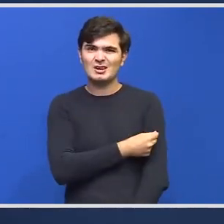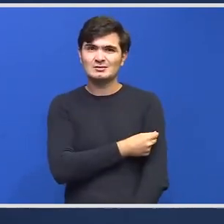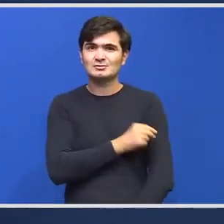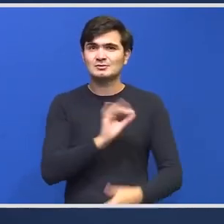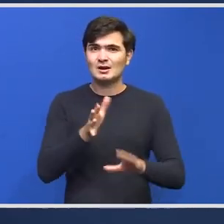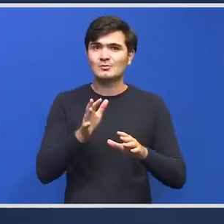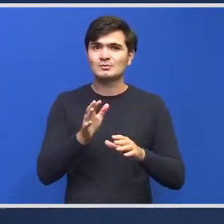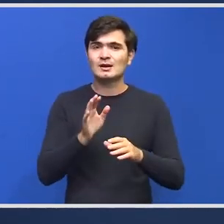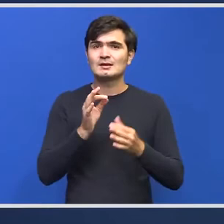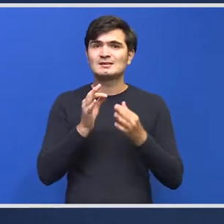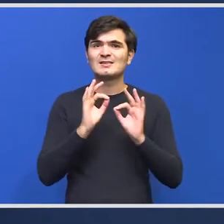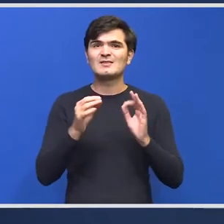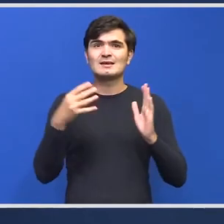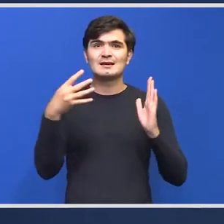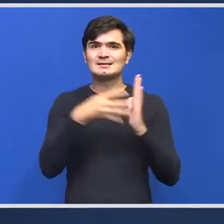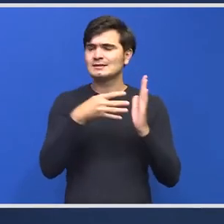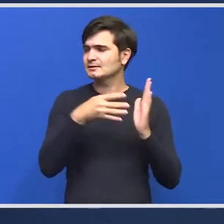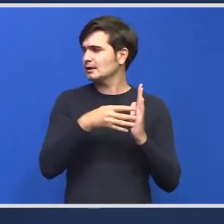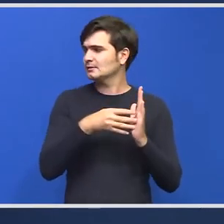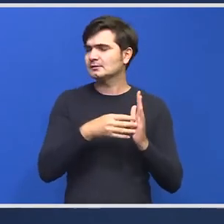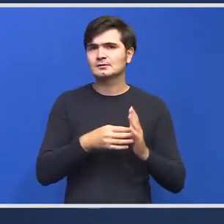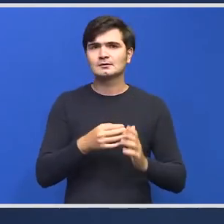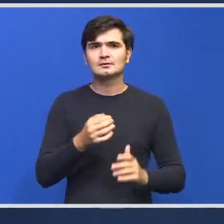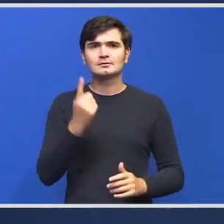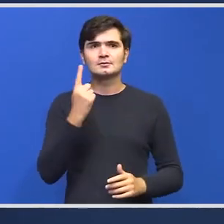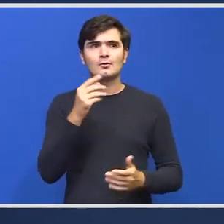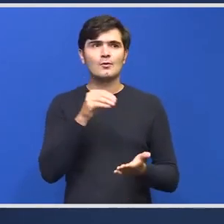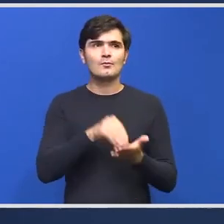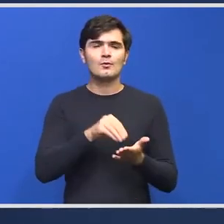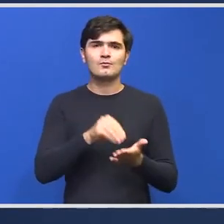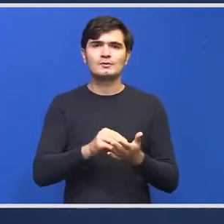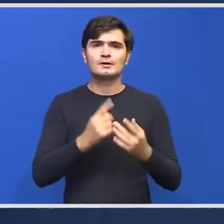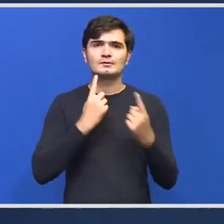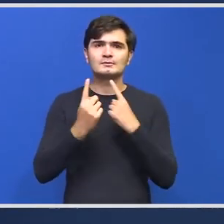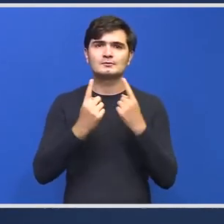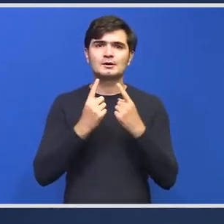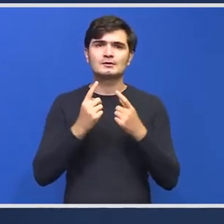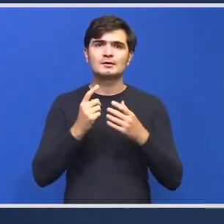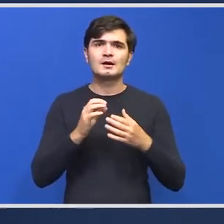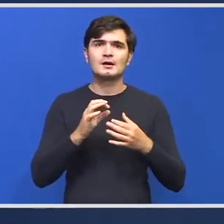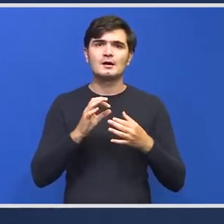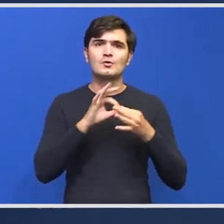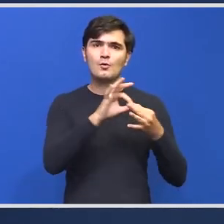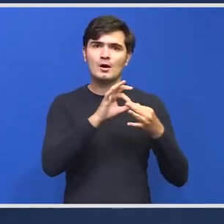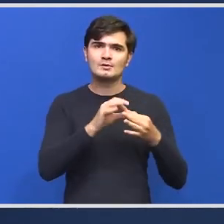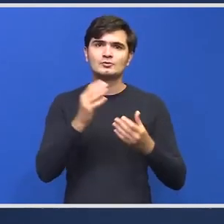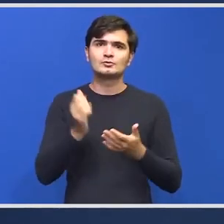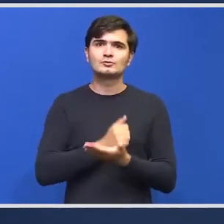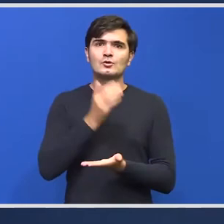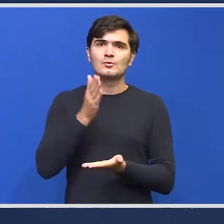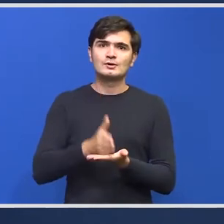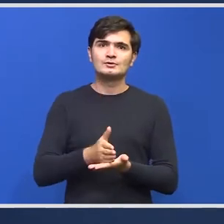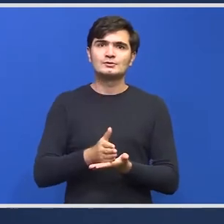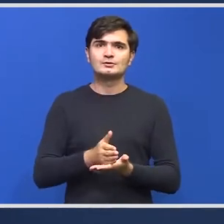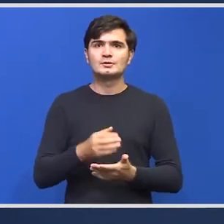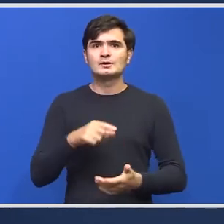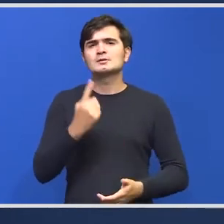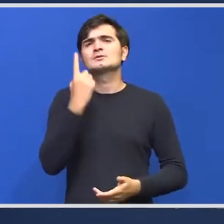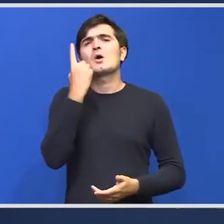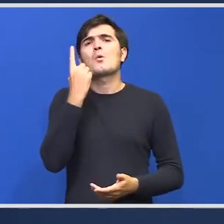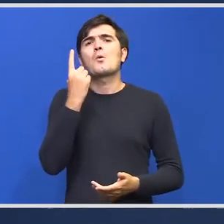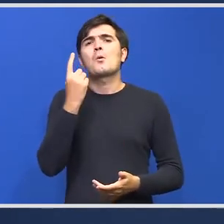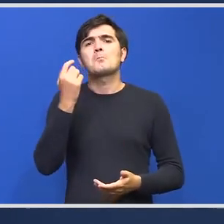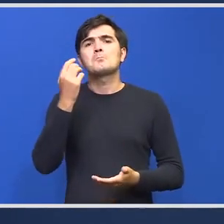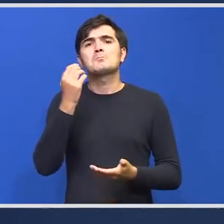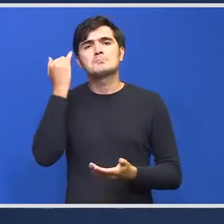testați? Este una dintre păpunile discutate la coaliție când se va lua o decizie. Sunt mai multe variante, dar este una dintre ele. Nu știu dacă